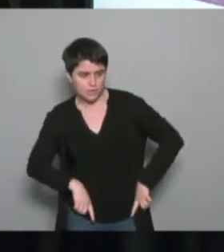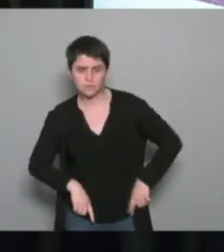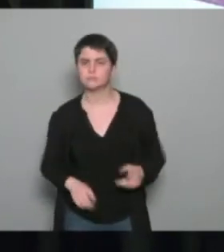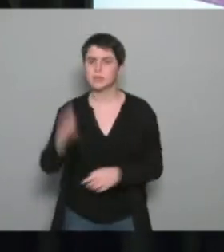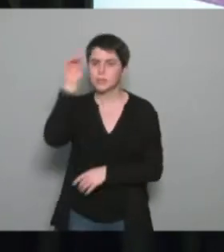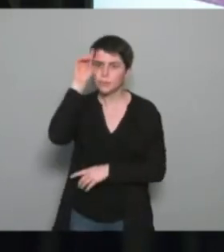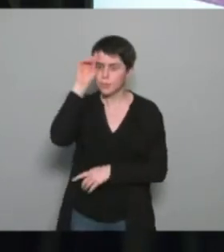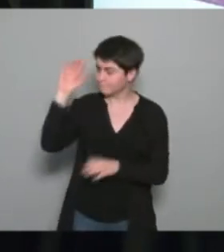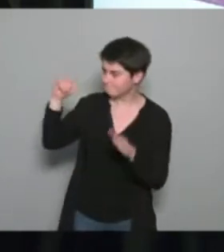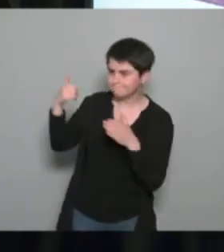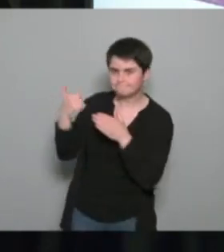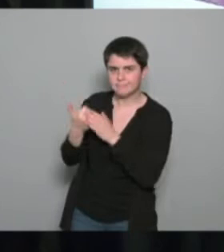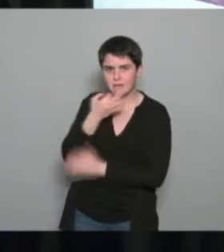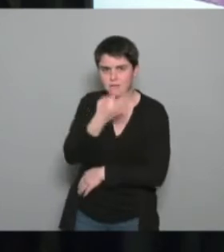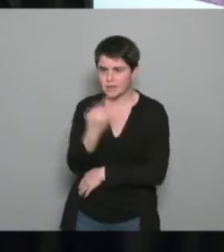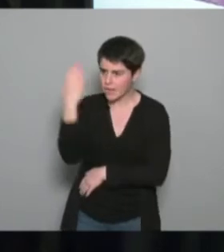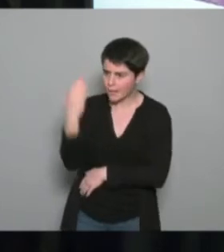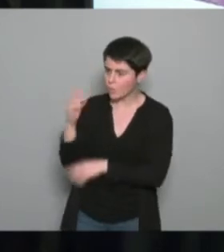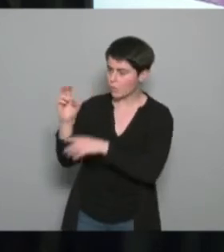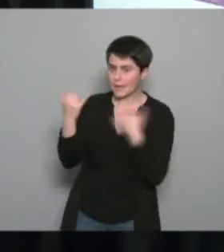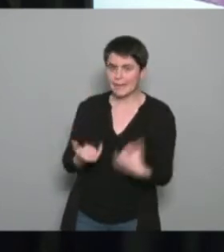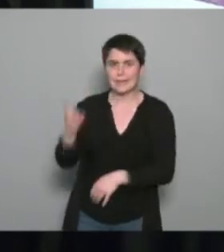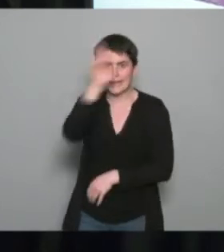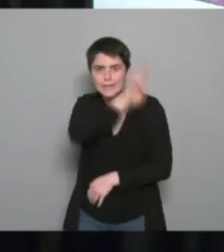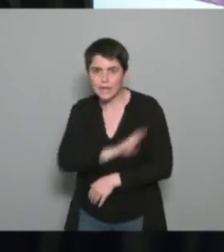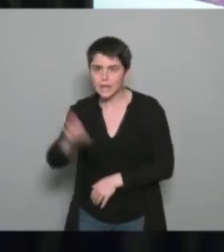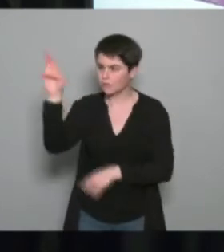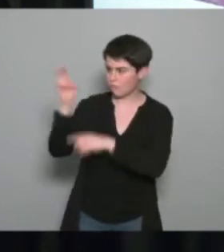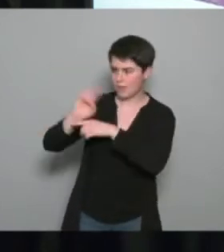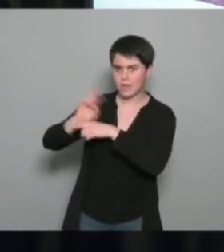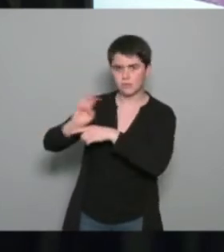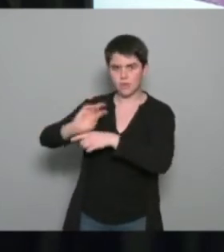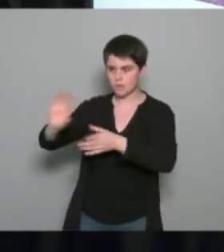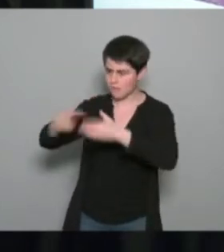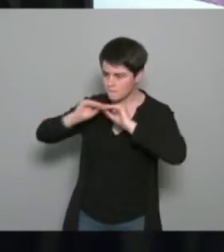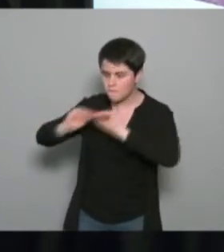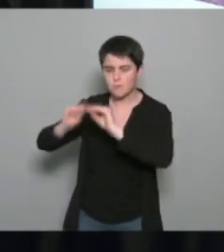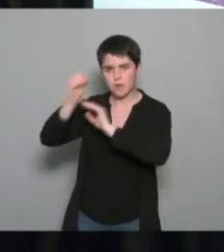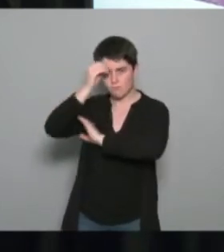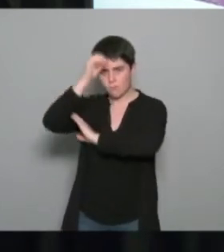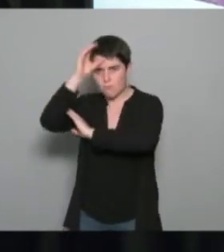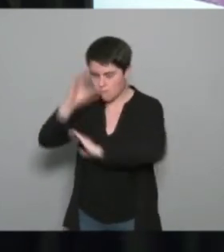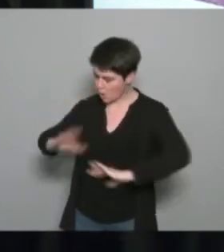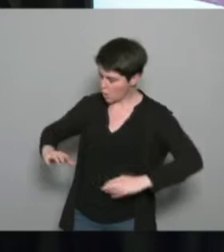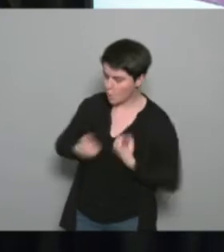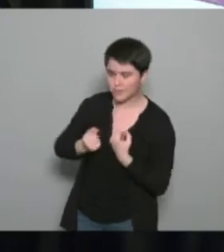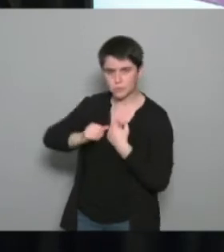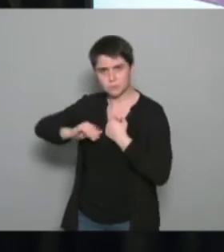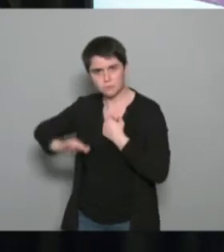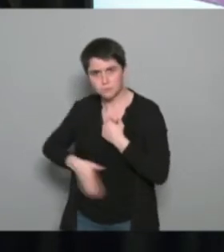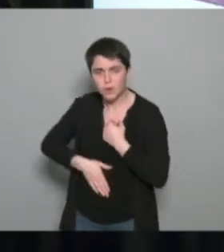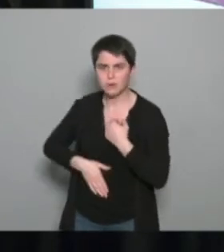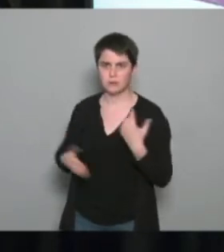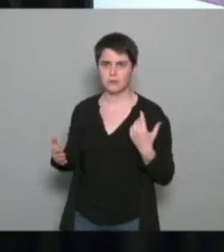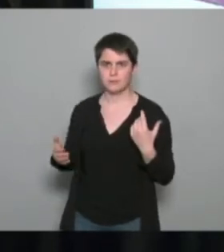des éducateurs dans notre région qui soient formés et qui soient compétents pour assurer une pratique